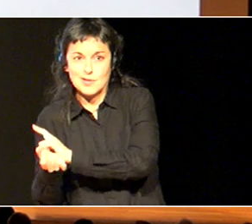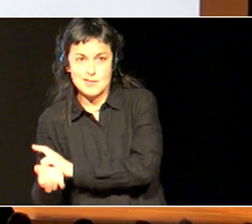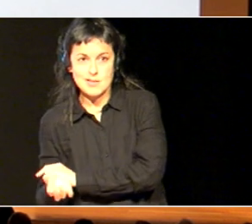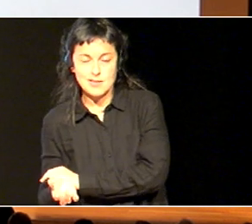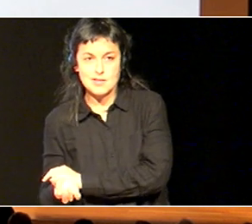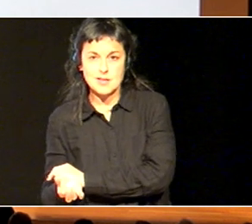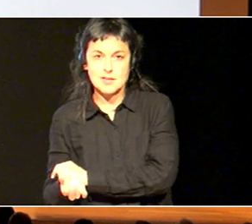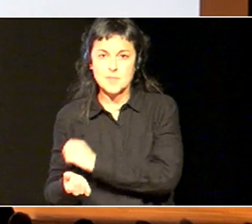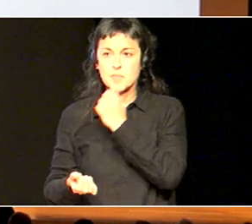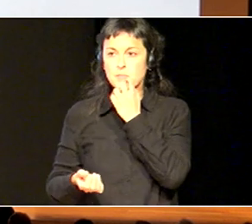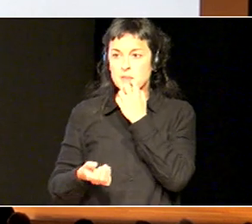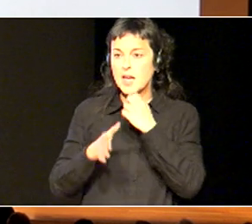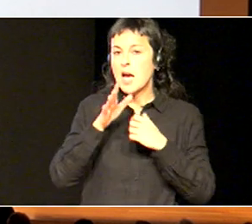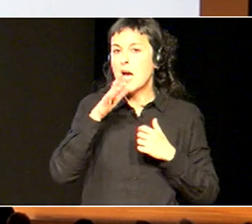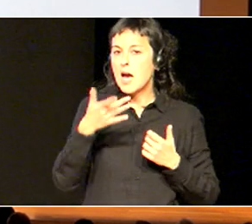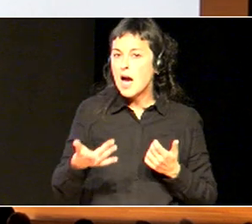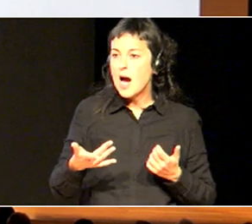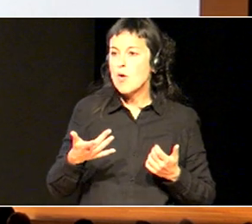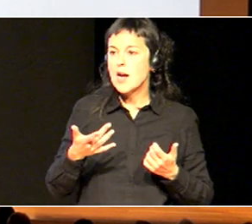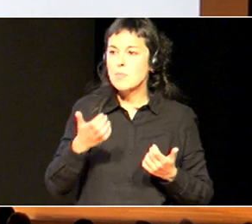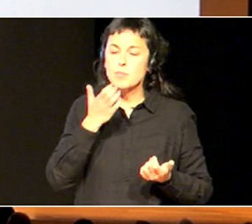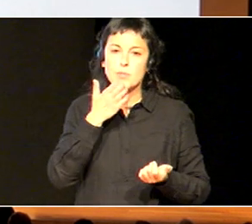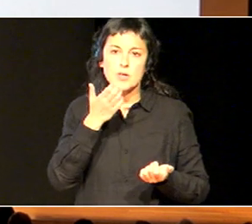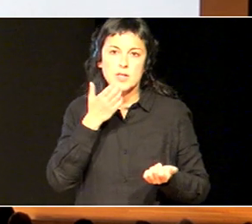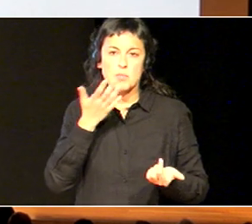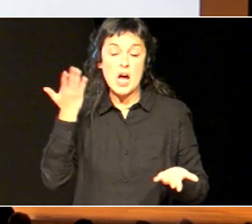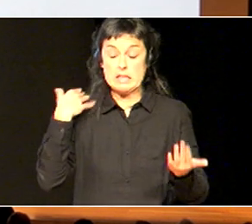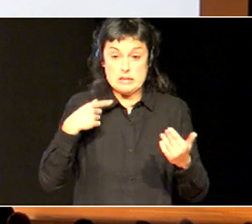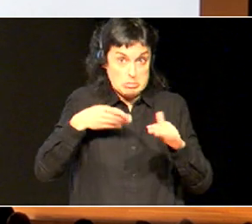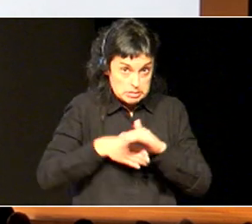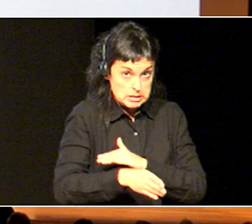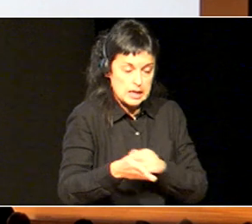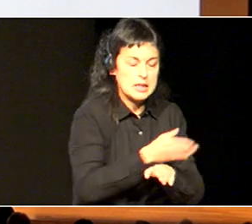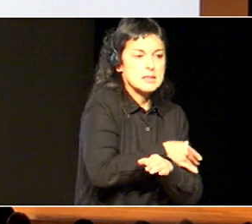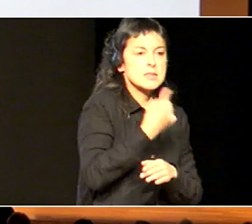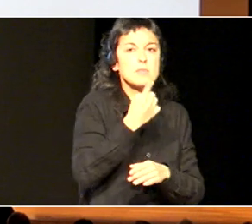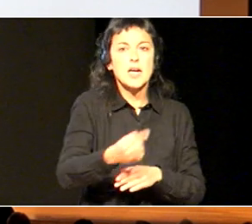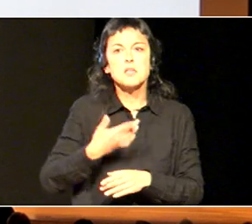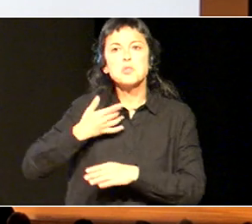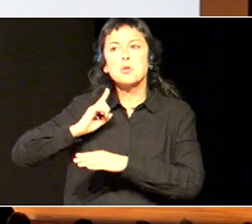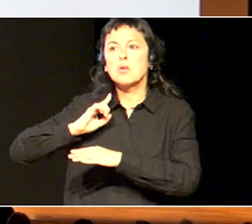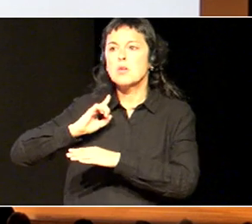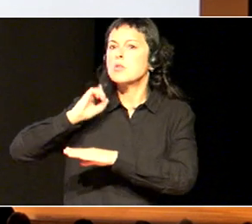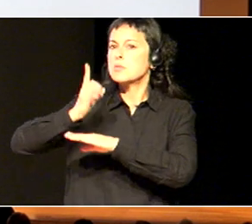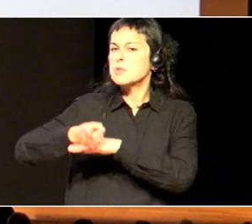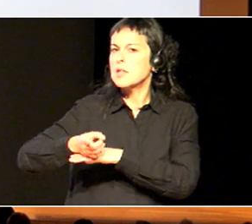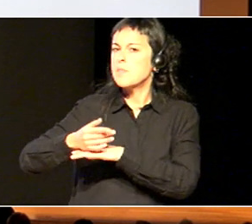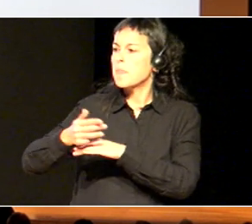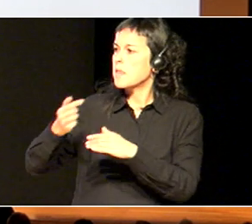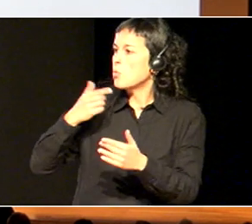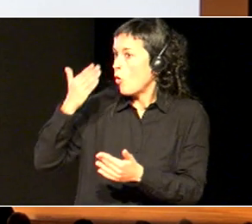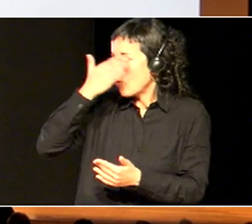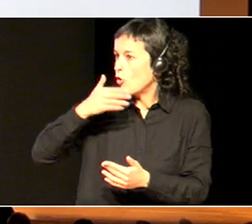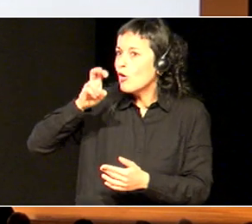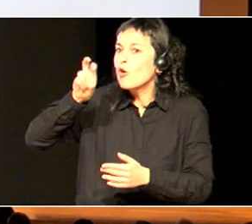espazioak, mobitzen nari dira, sartu baino lehenago, zuzendari batek esan di, ba, eukiko dugu ikaztetze, berri bat, ikusiko dugu noiz, eta,